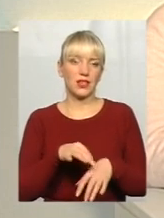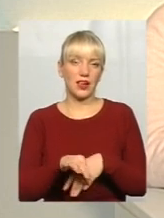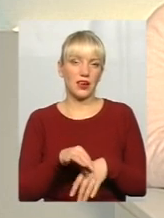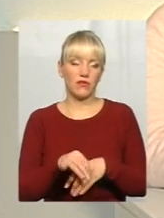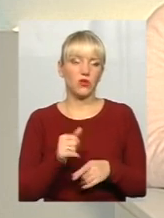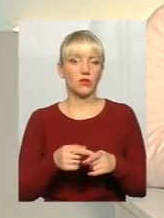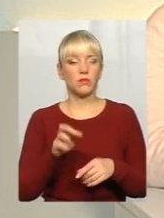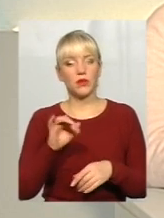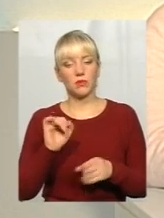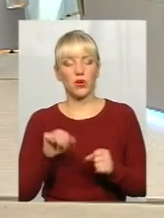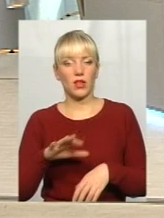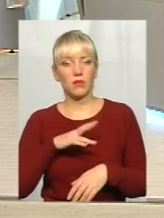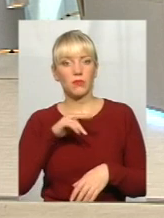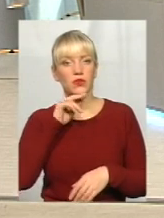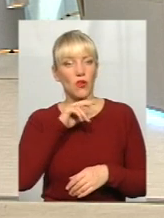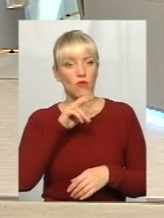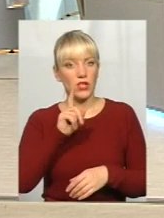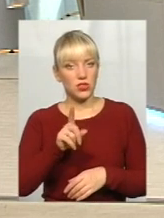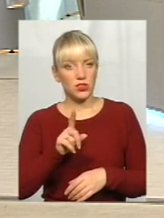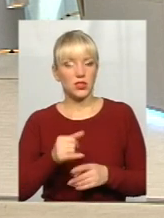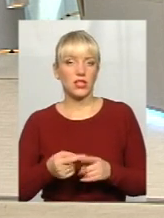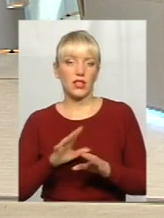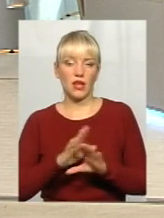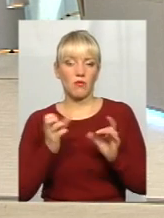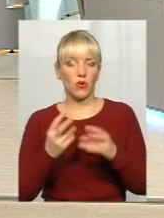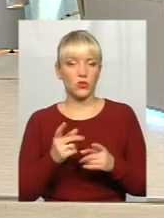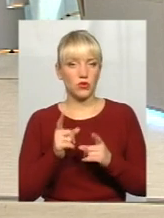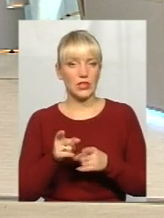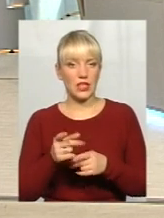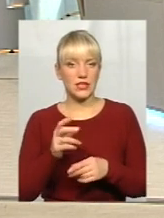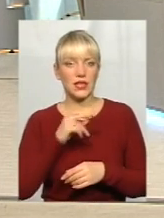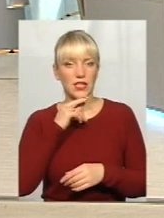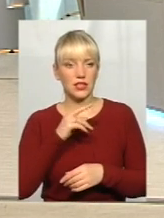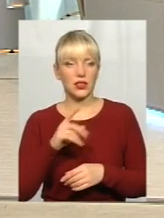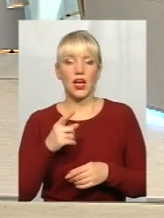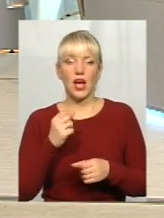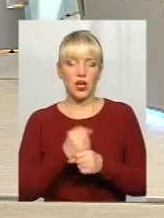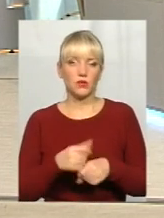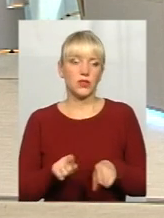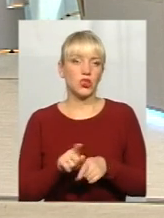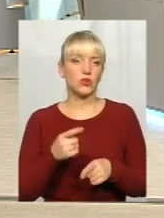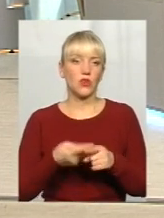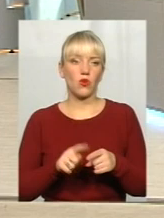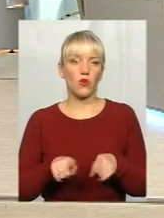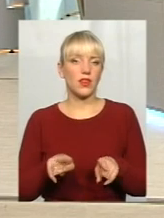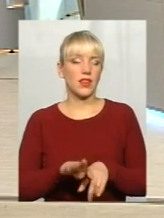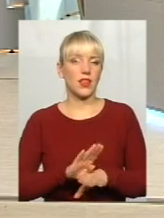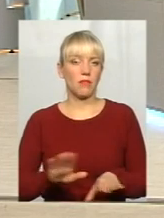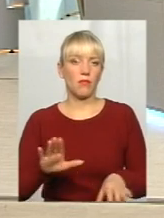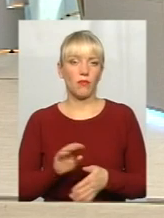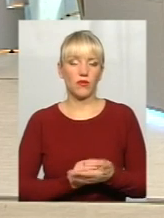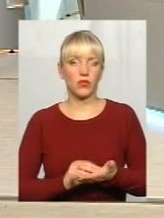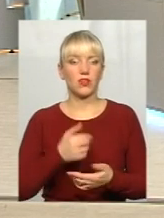вона могла б завжди йому зауважити і не просто застерегти, а зробити так, щоб він цього не повторив. Я все-таки хочу